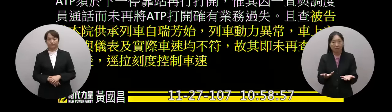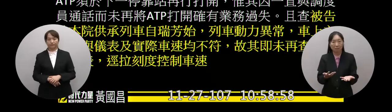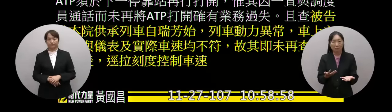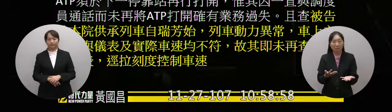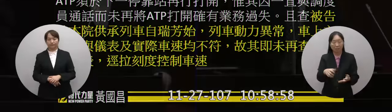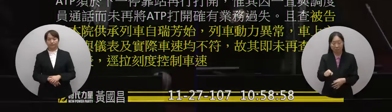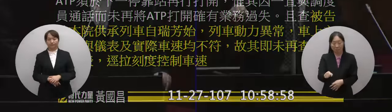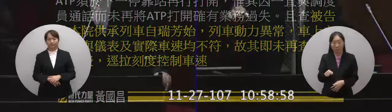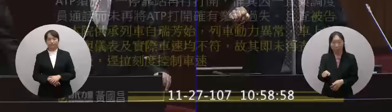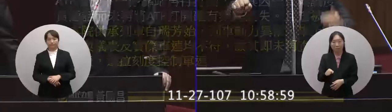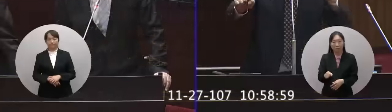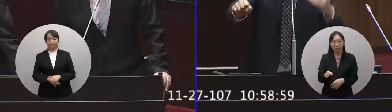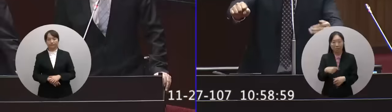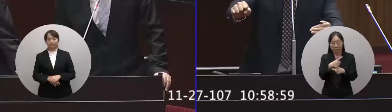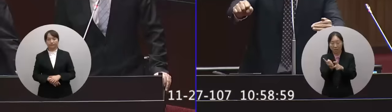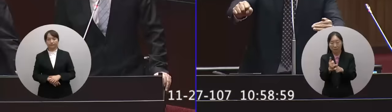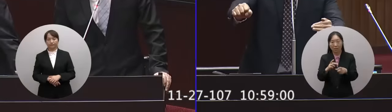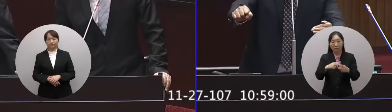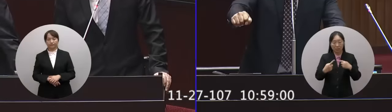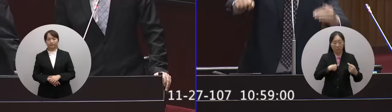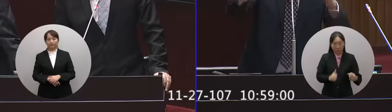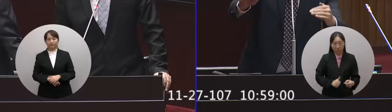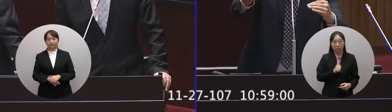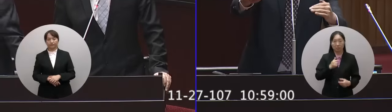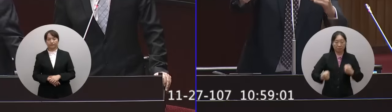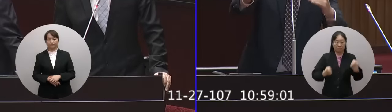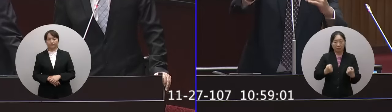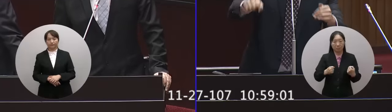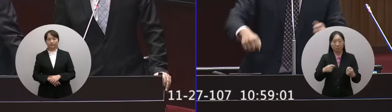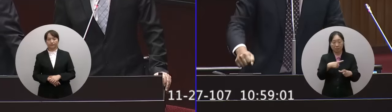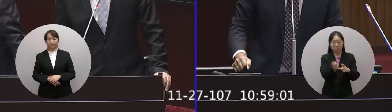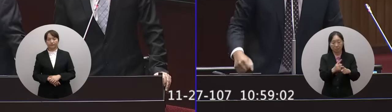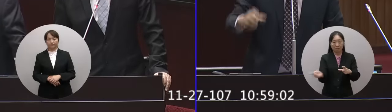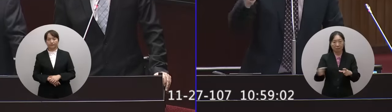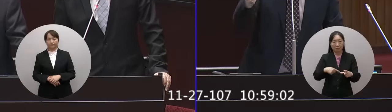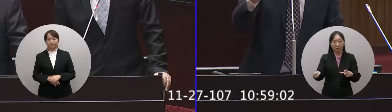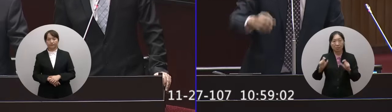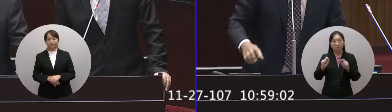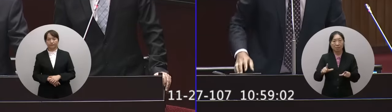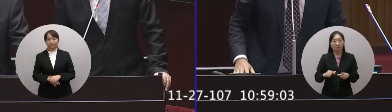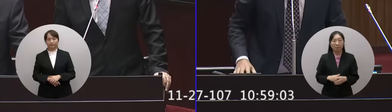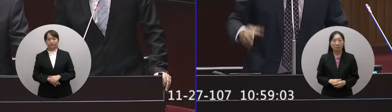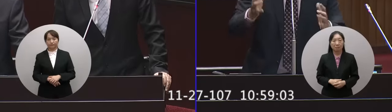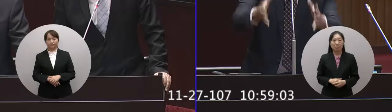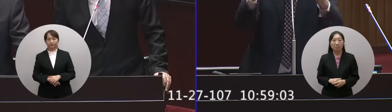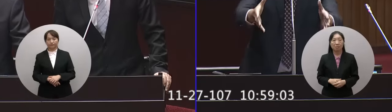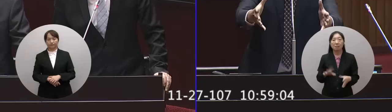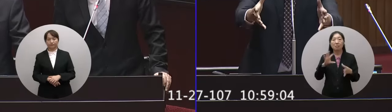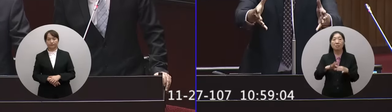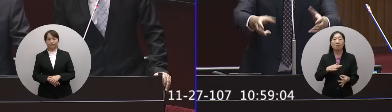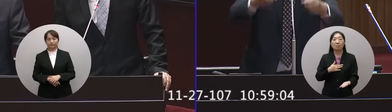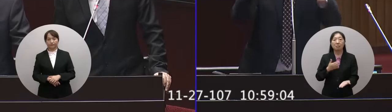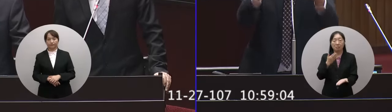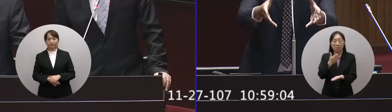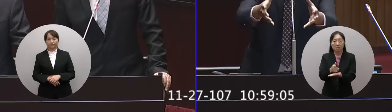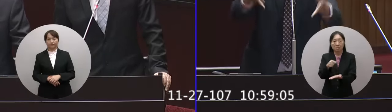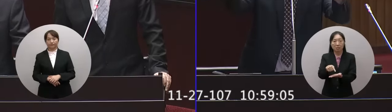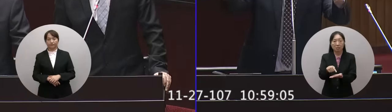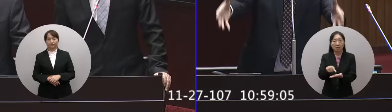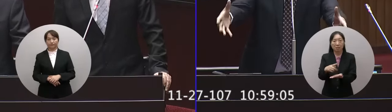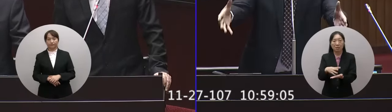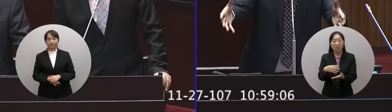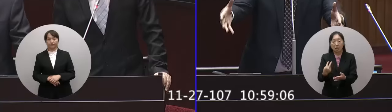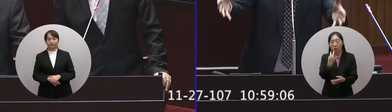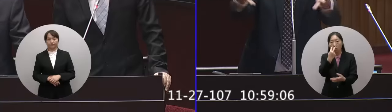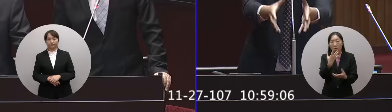手上面的刻度的速度跟實際的速度會不符合因為停車任機在沒有氣